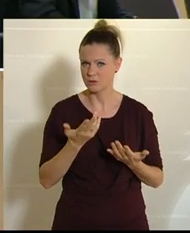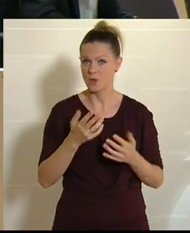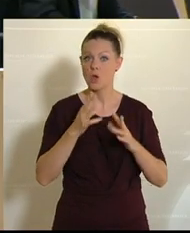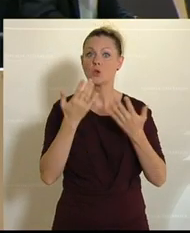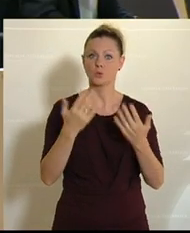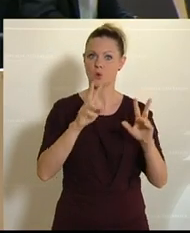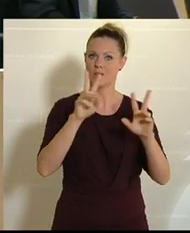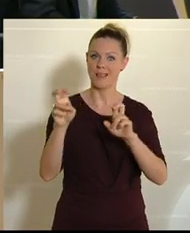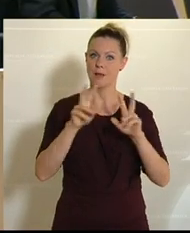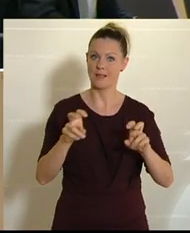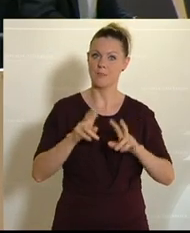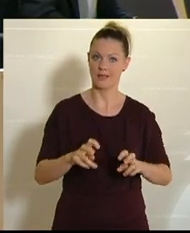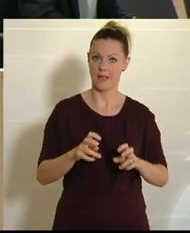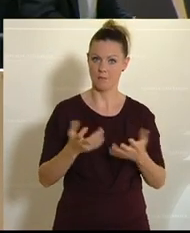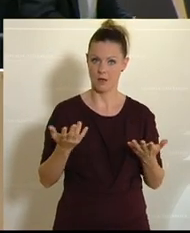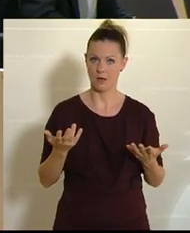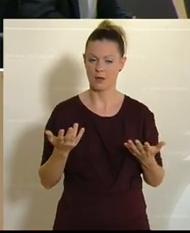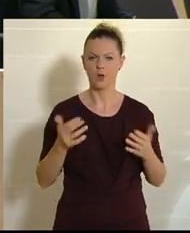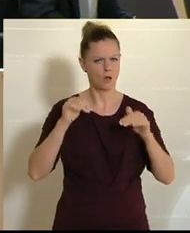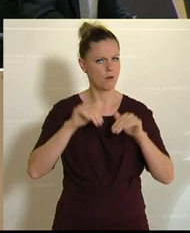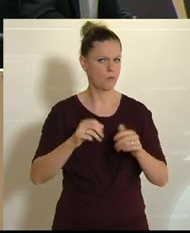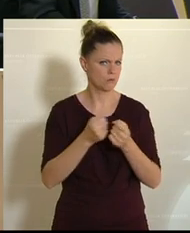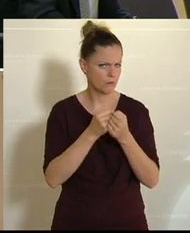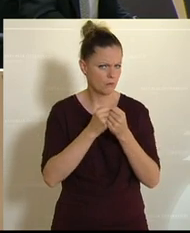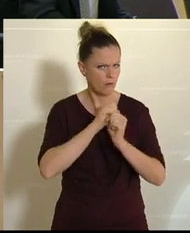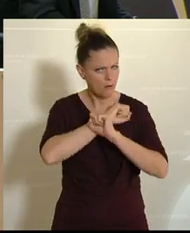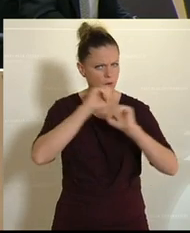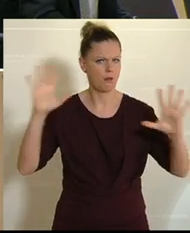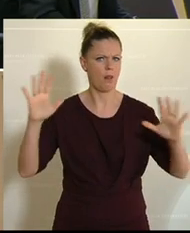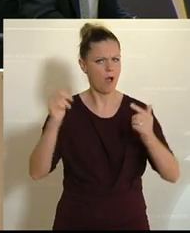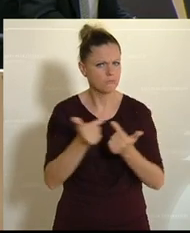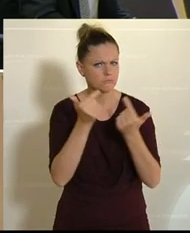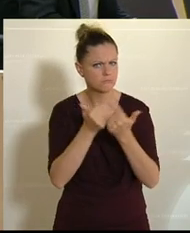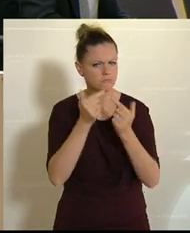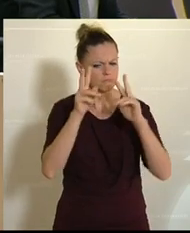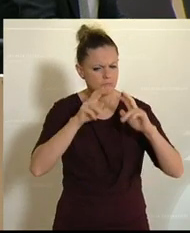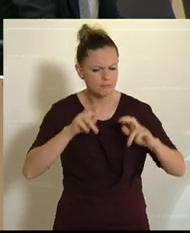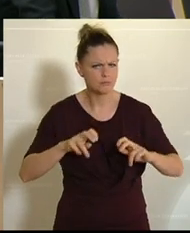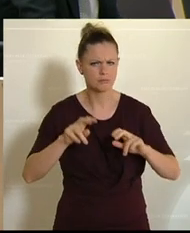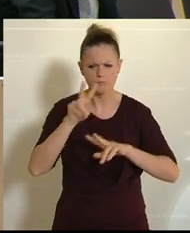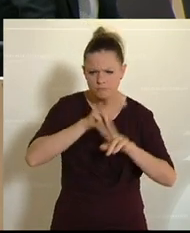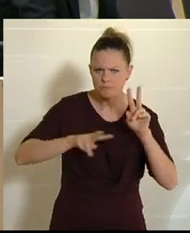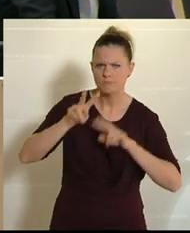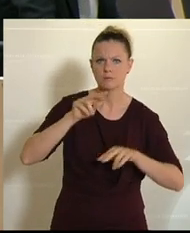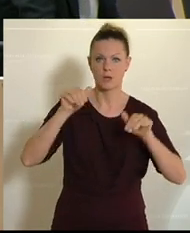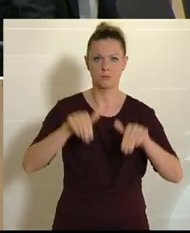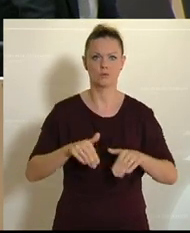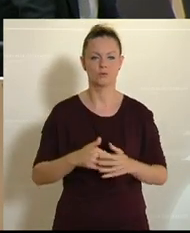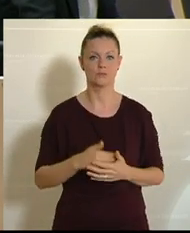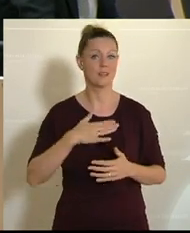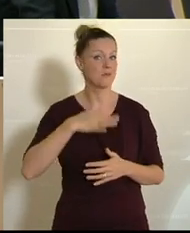Fragen, meine Damen und Herren, werden zu klären und aufzuklären und zu anzuschauen. Und meine Damen und Herren, jetzt